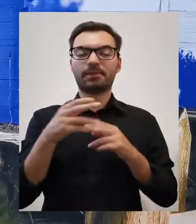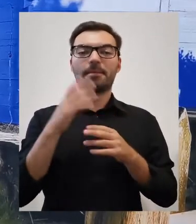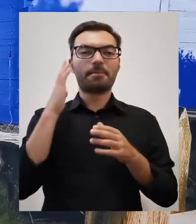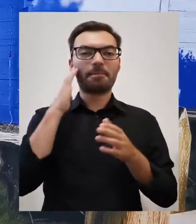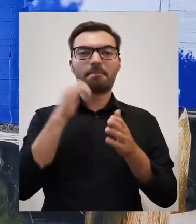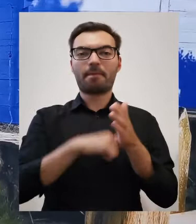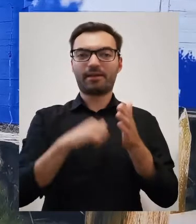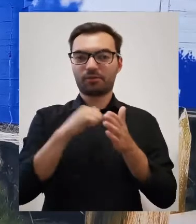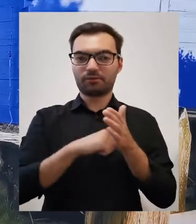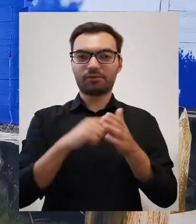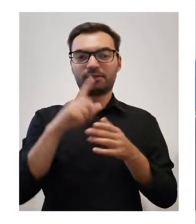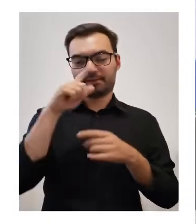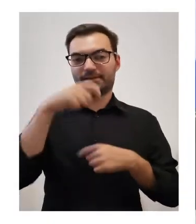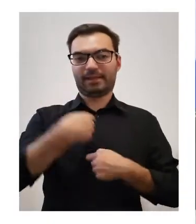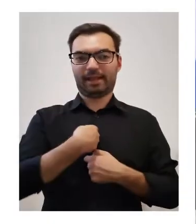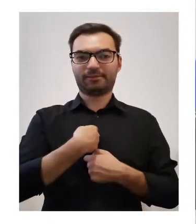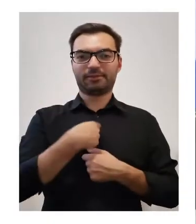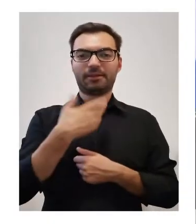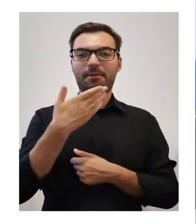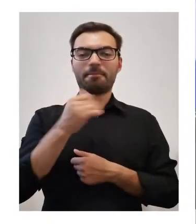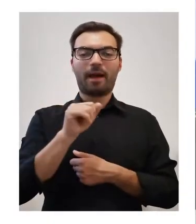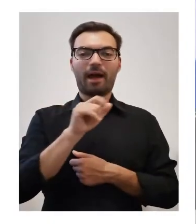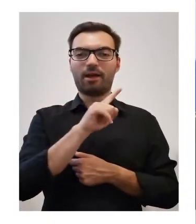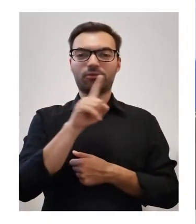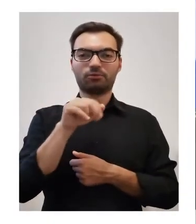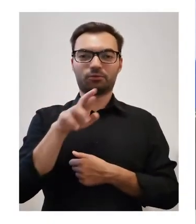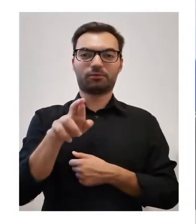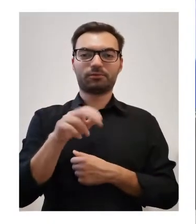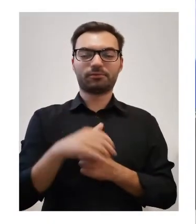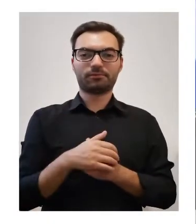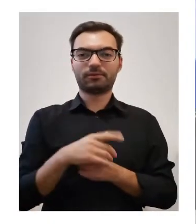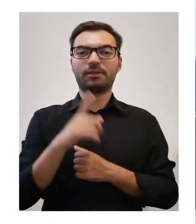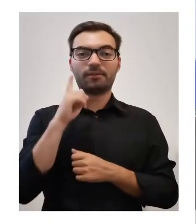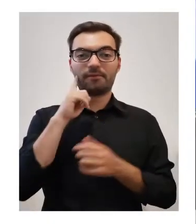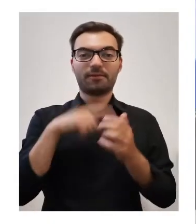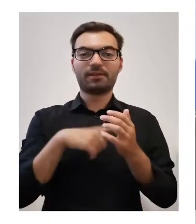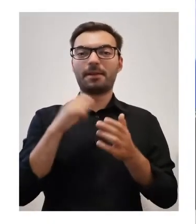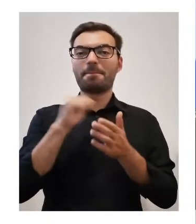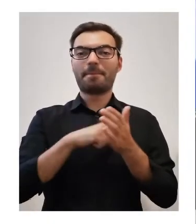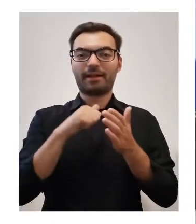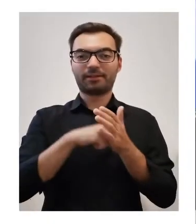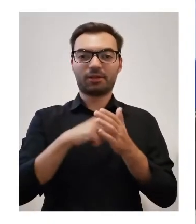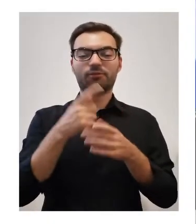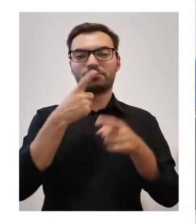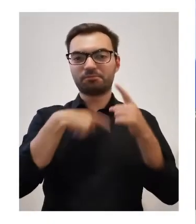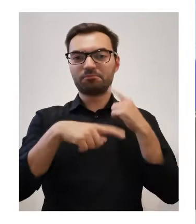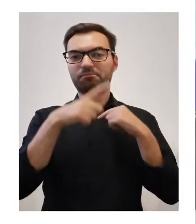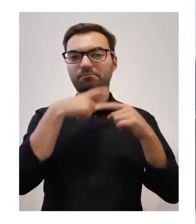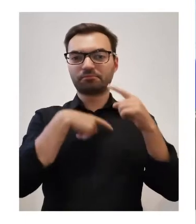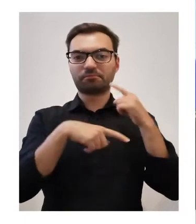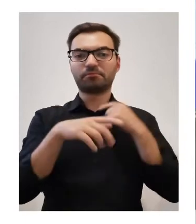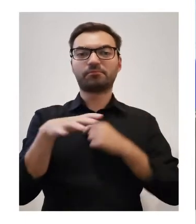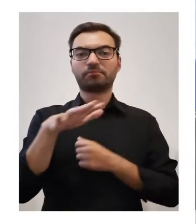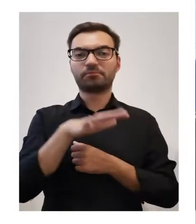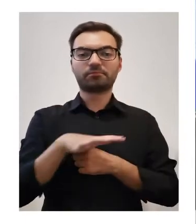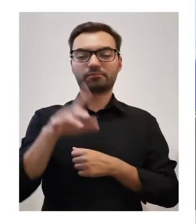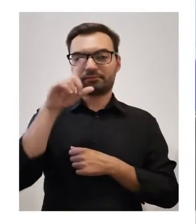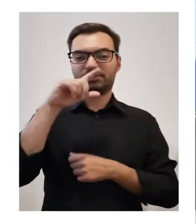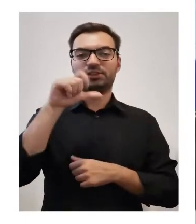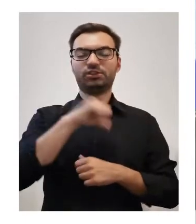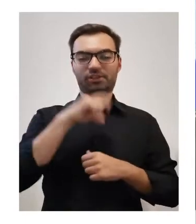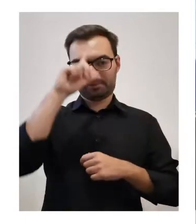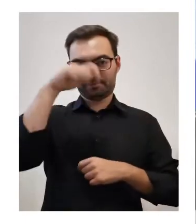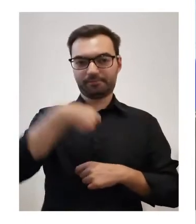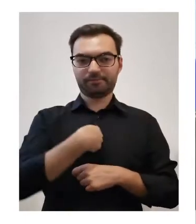rodobici Mazowszanie, proszę sobie wyobrazić. Właśnie Mazowszanie z dziada, pradziada na tych